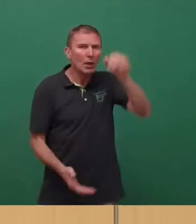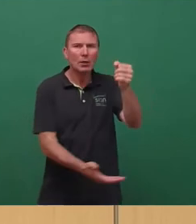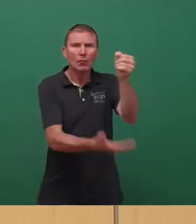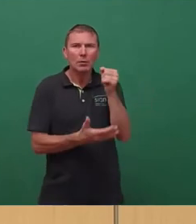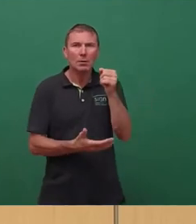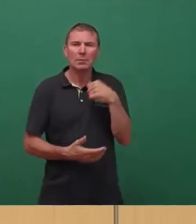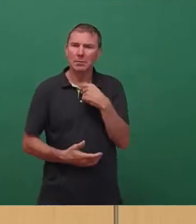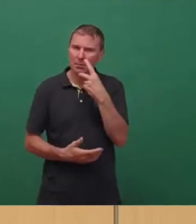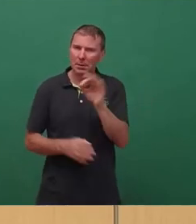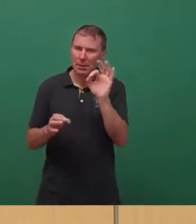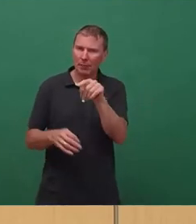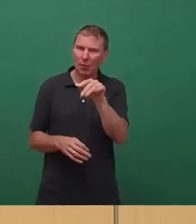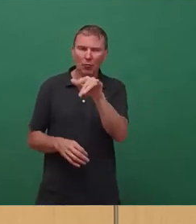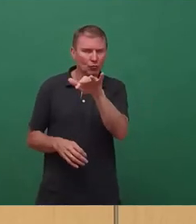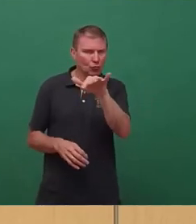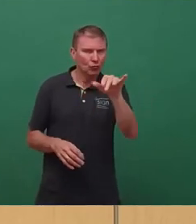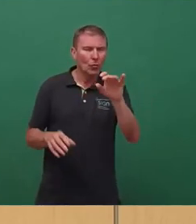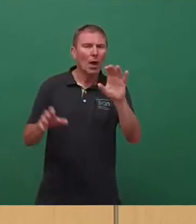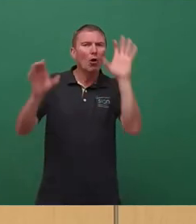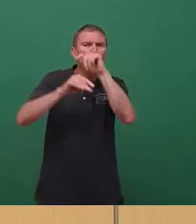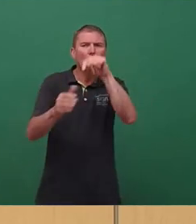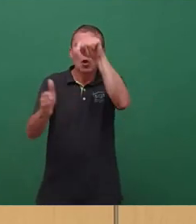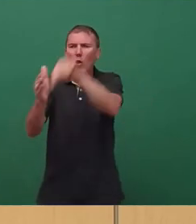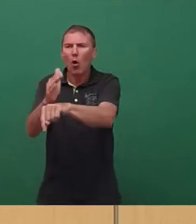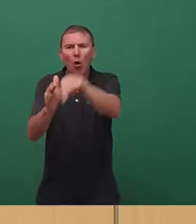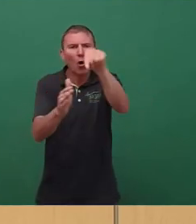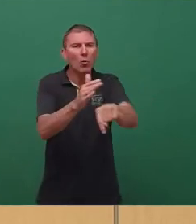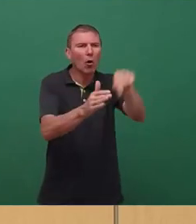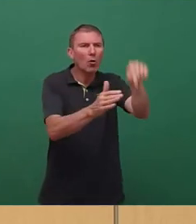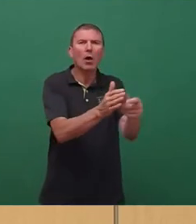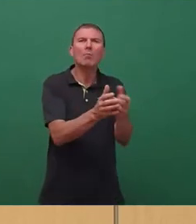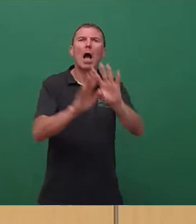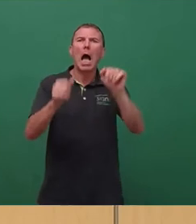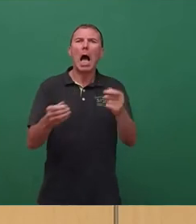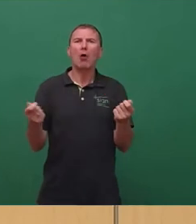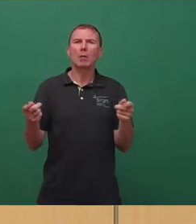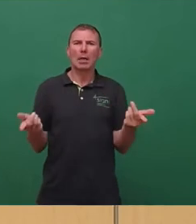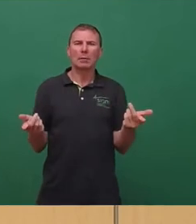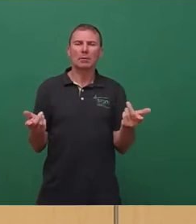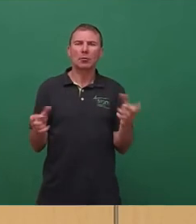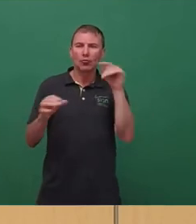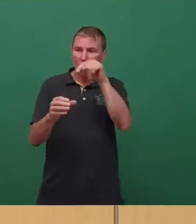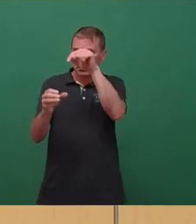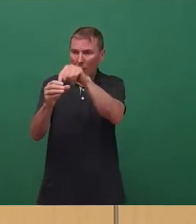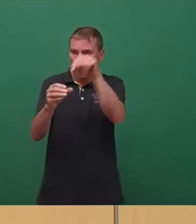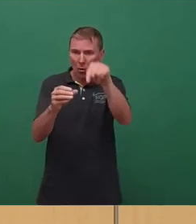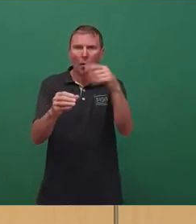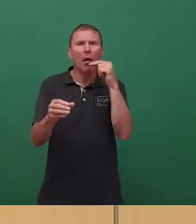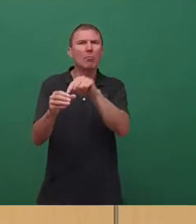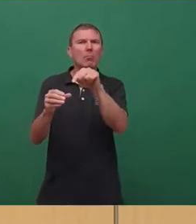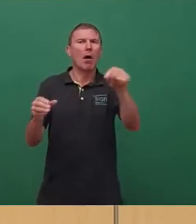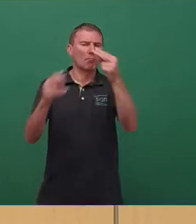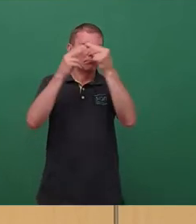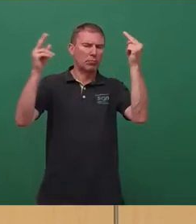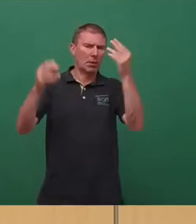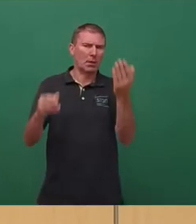von schwarzen Löchern im Haushalt ebenfalls aufkommen. Die schwarzen Löcher haben einen klaren Namen. Sie